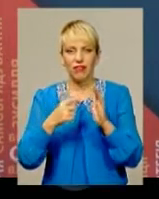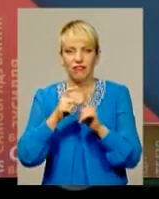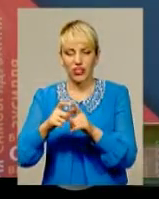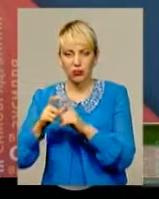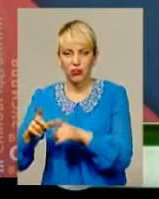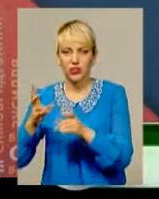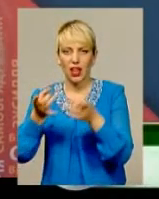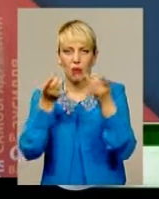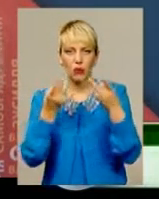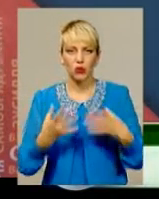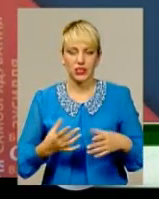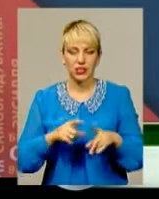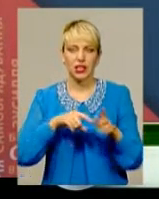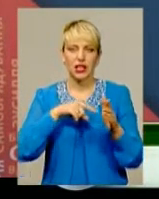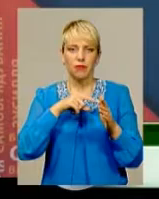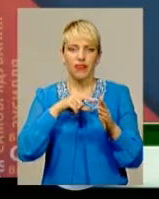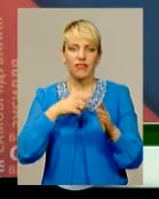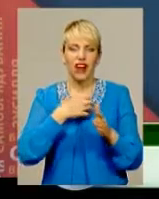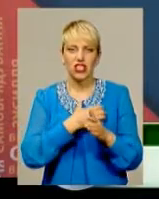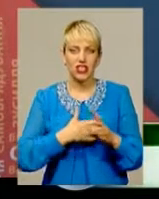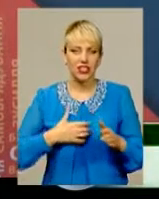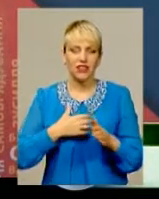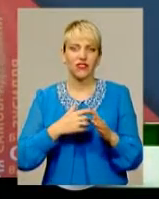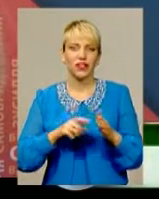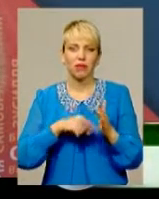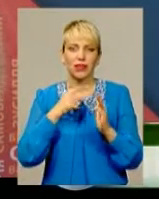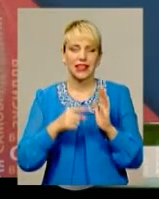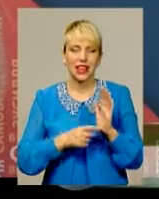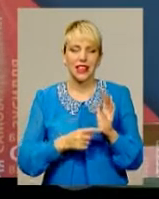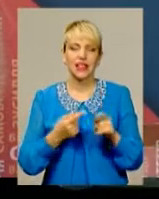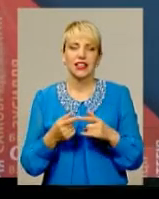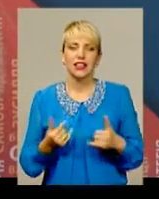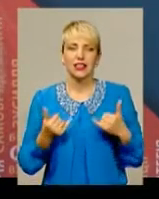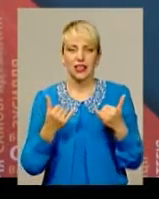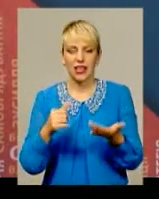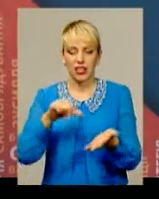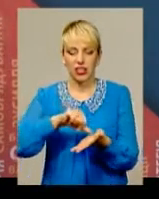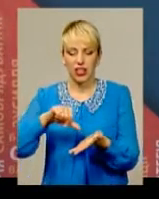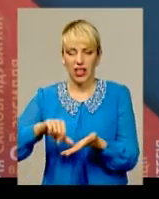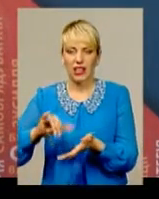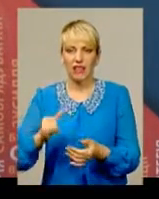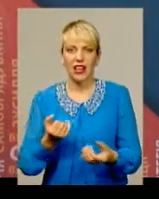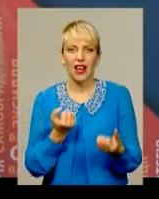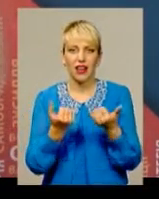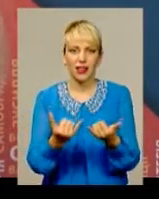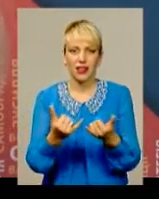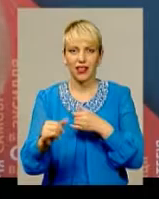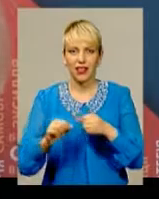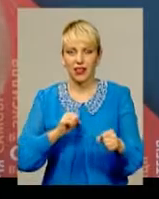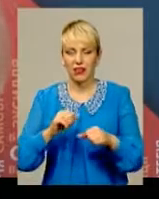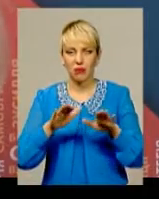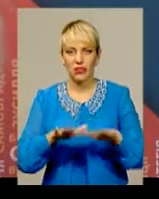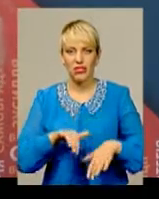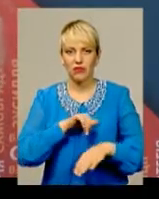надзвичайно важливі питання для членів, для керівників місцевого самоврядування,